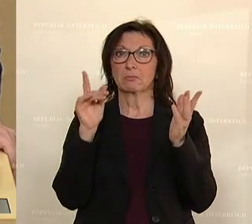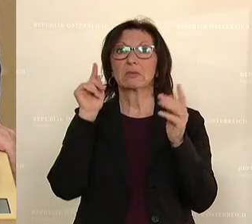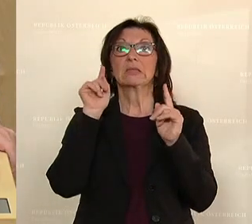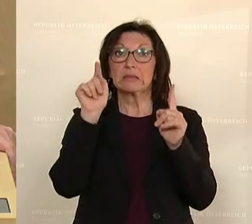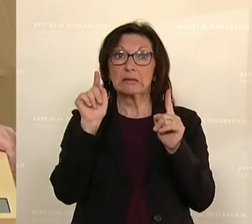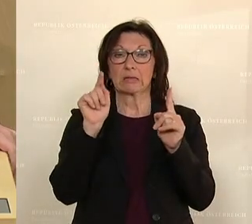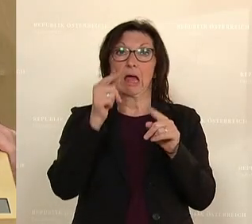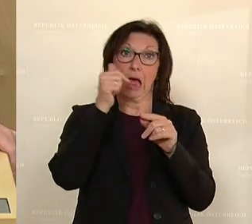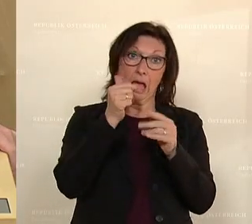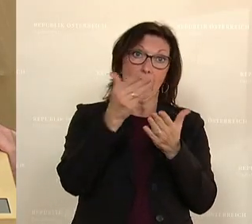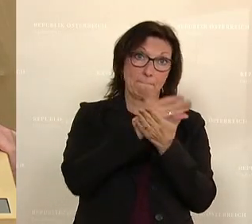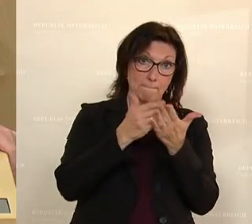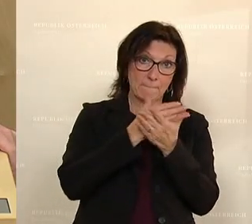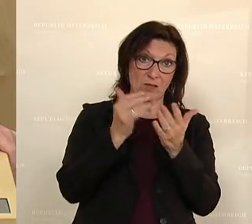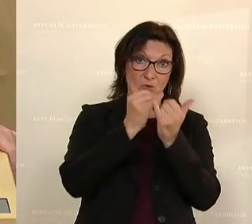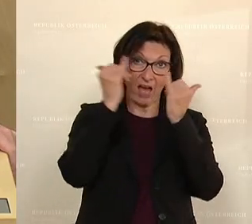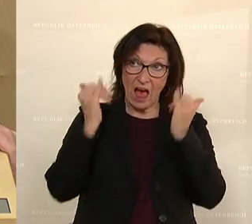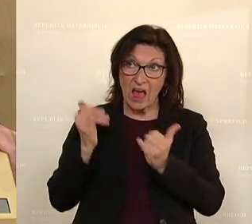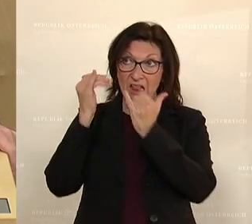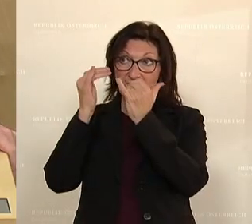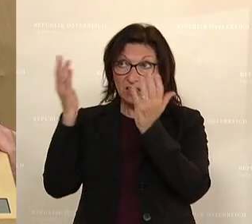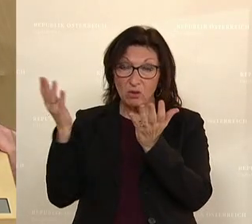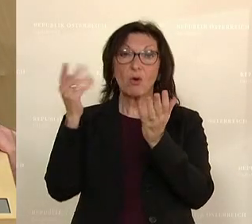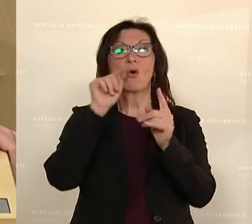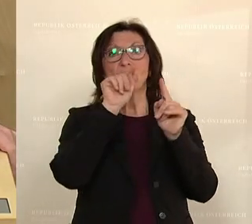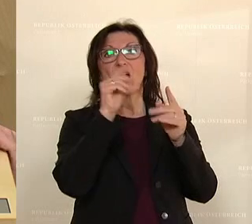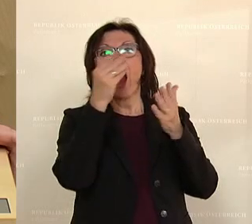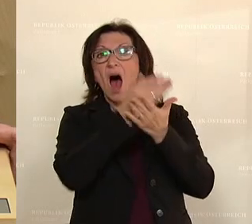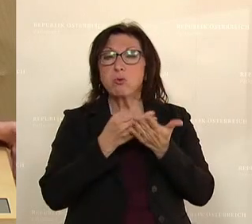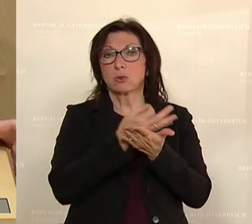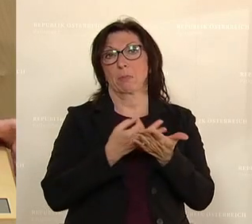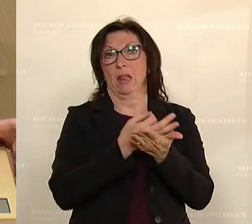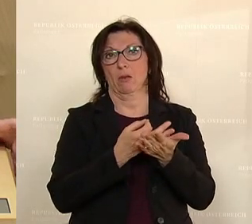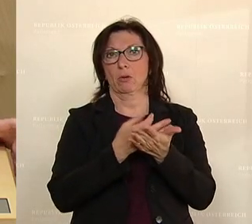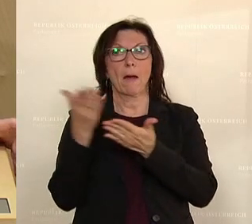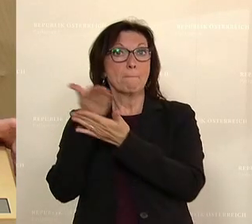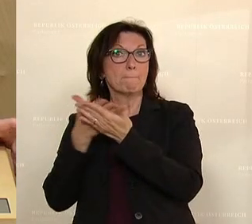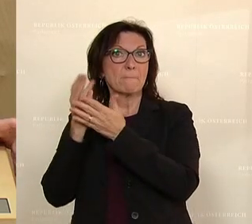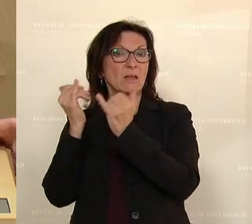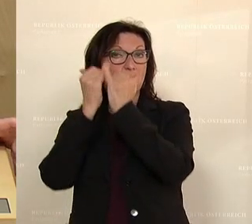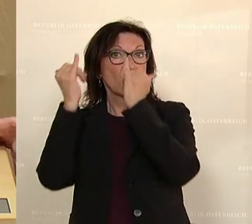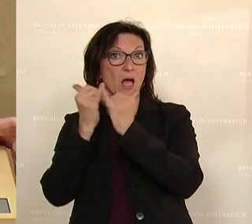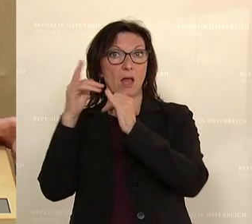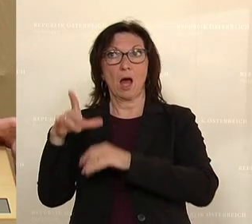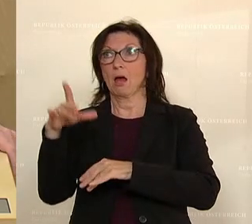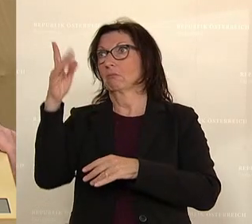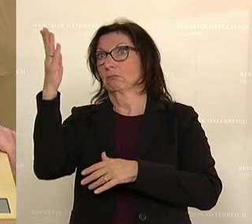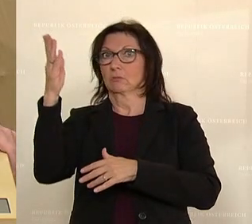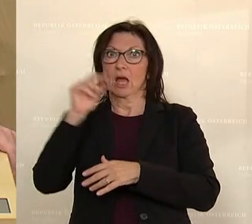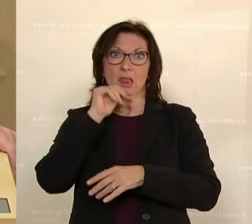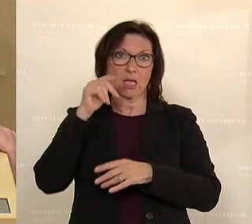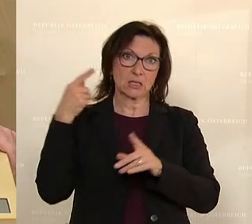Bildungseinrichtungen und das andere sind Ausbildungseinrichtungen. Und Bildungseinrichtungen dienen einmal prioritär nicht